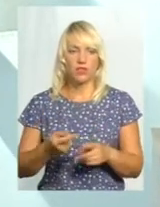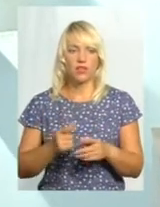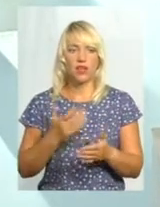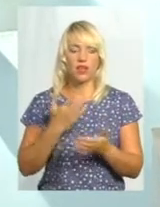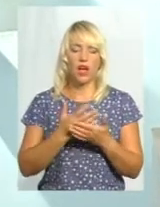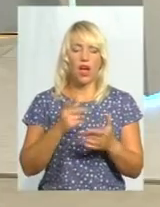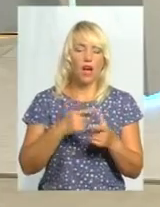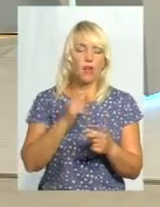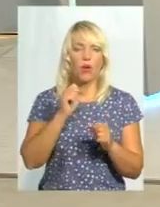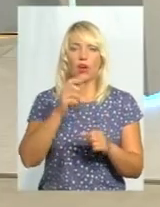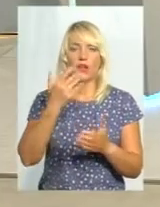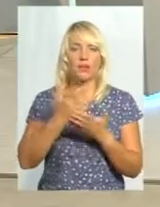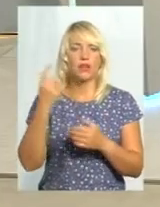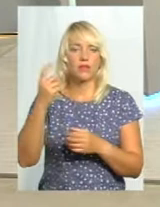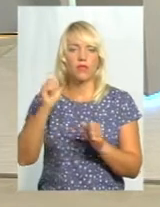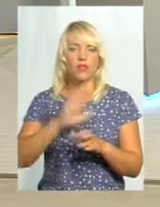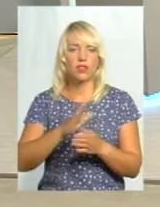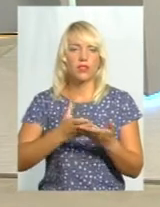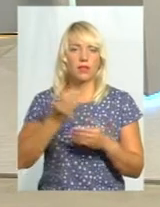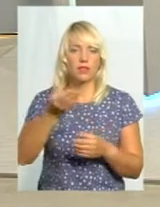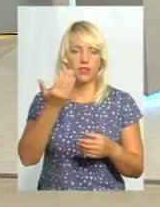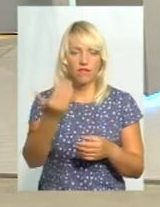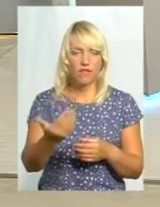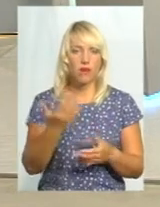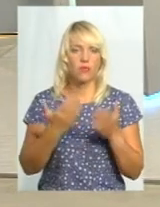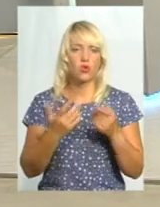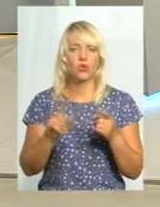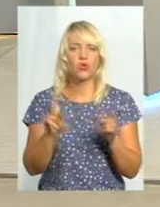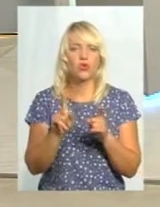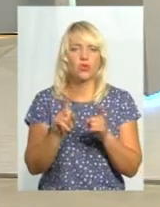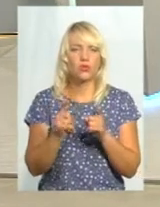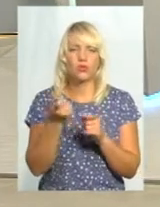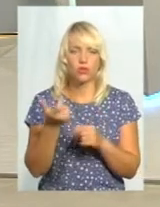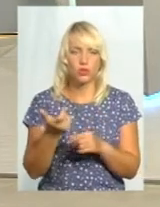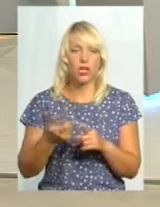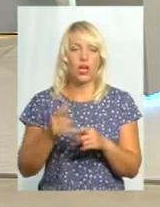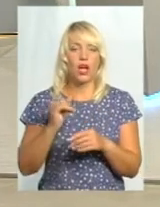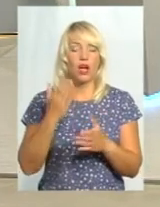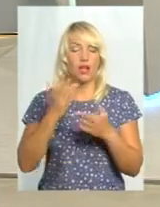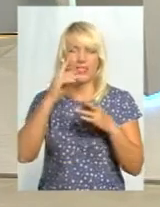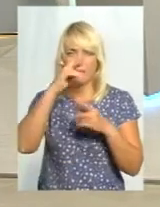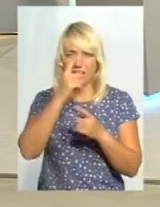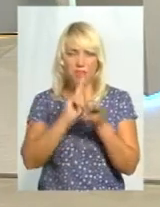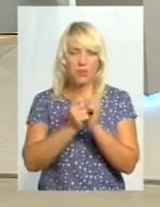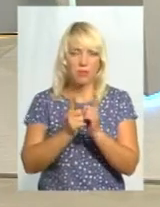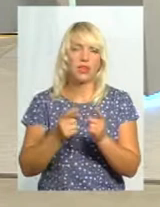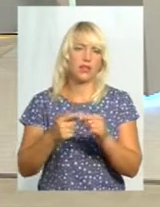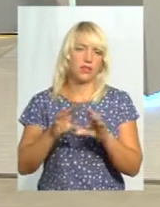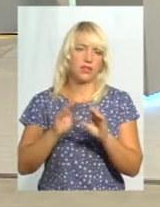заплатити, якщо ви то-то і то-то. Але неправильний, невірний якийсь власний переклад, власний, без нічого, якраз і підводить людей